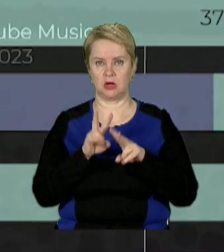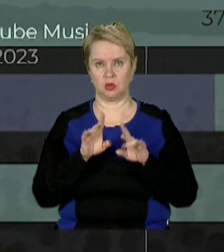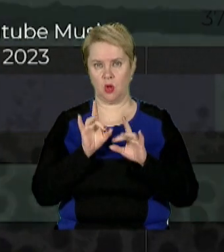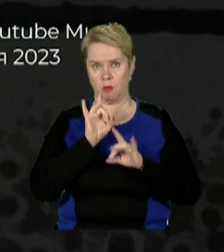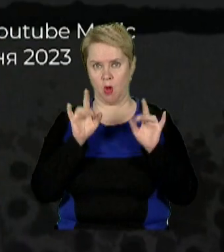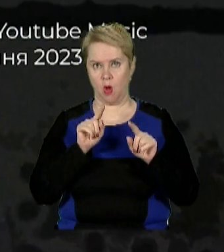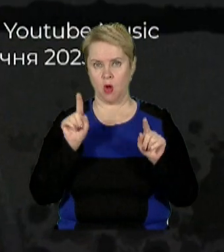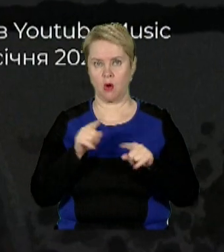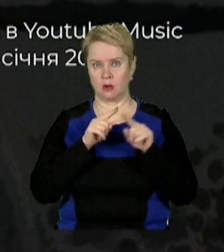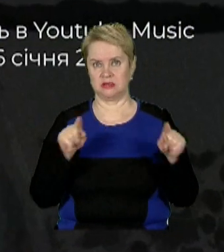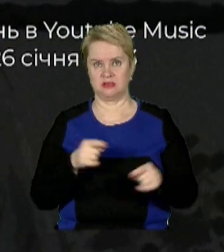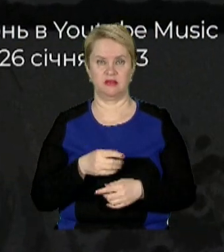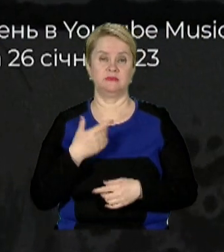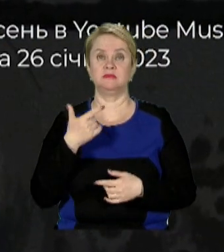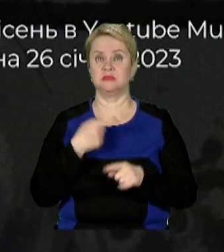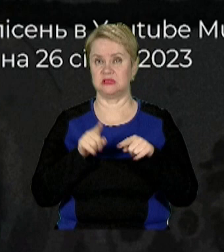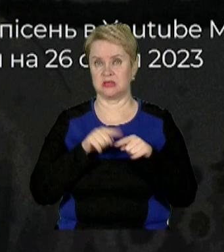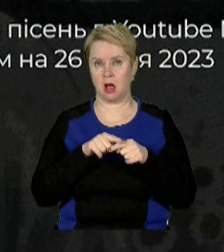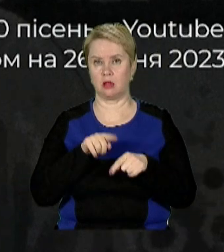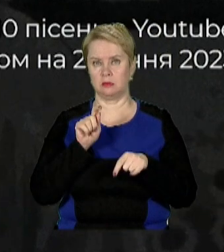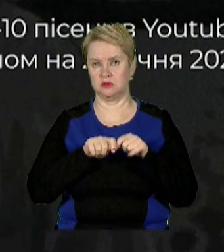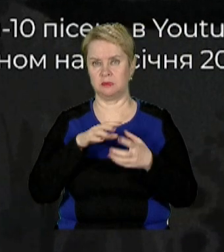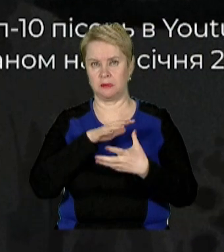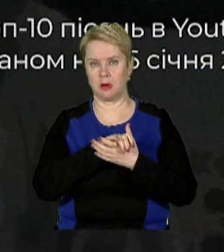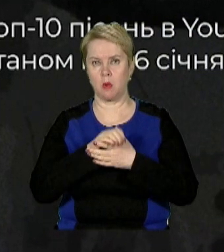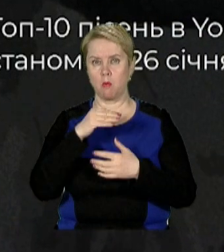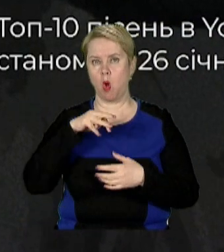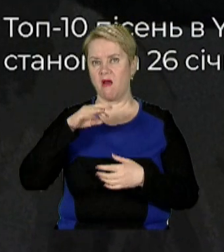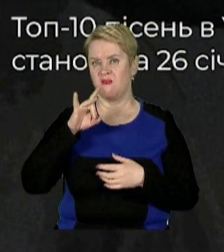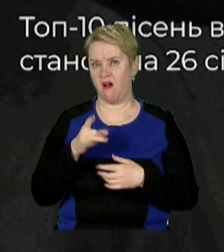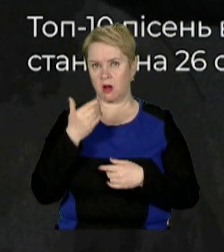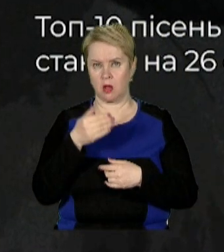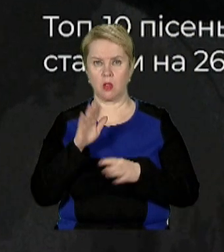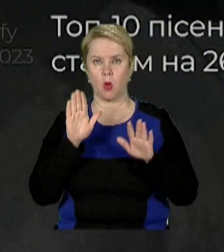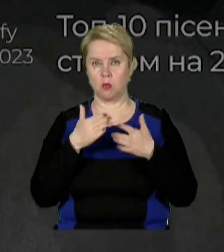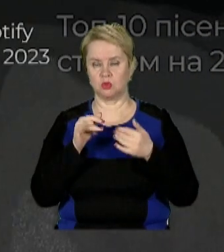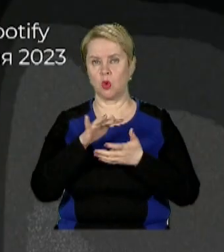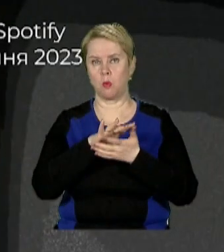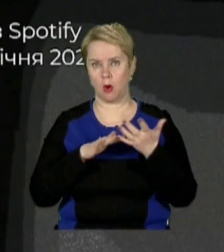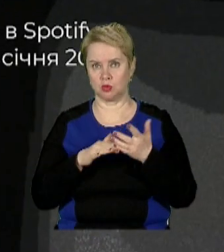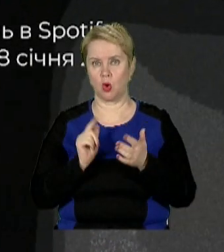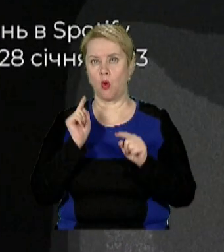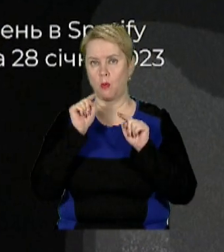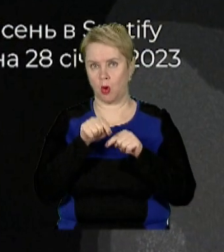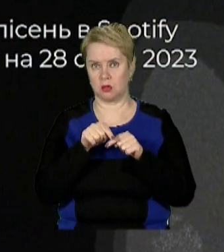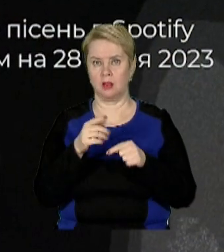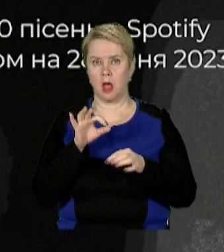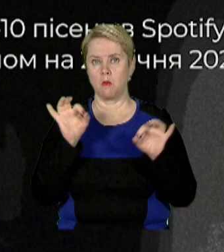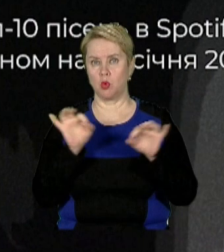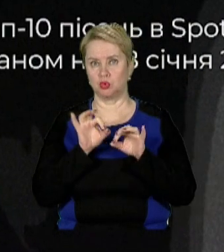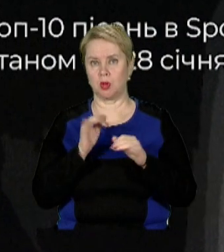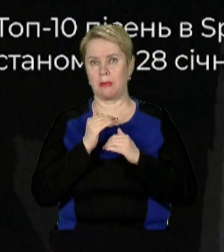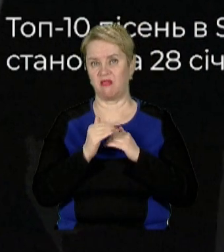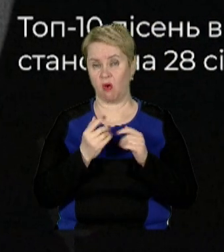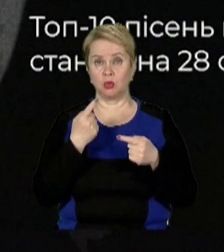популярними російські виконавці. За даними аналітичної спільноти «Мульфар», їхні композиції продовжують потрапляти у тренди на музичних